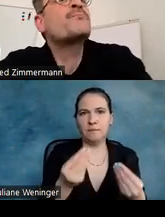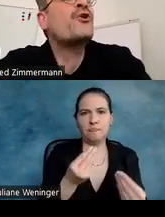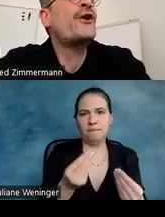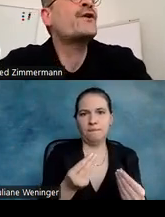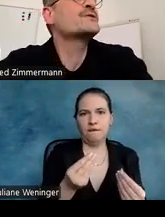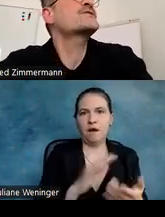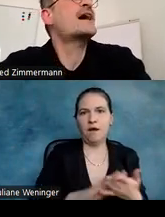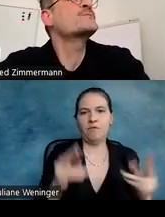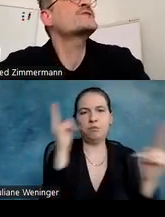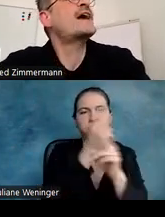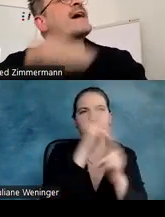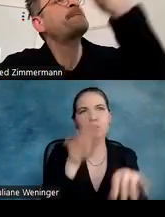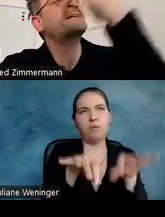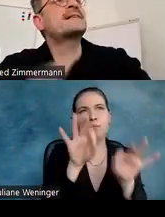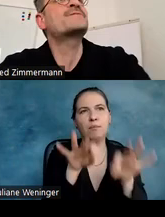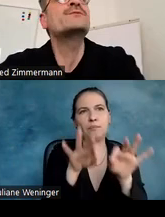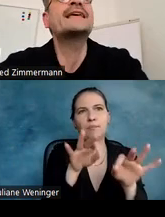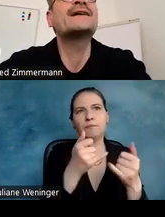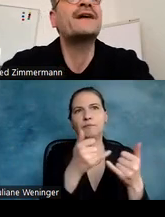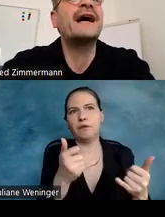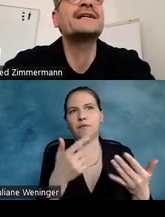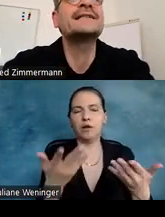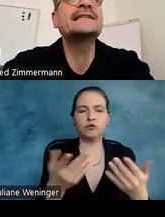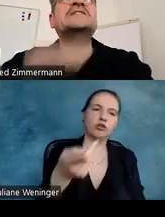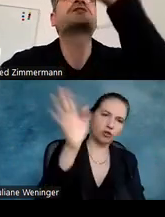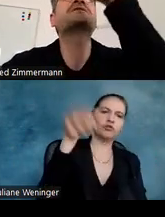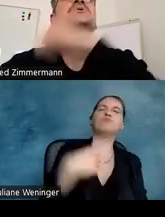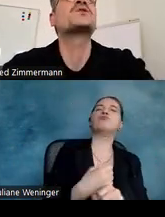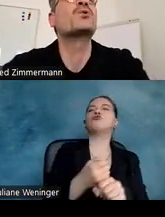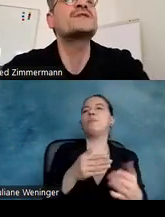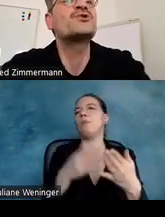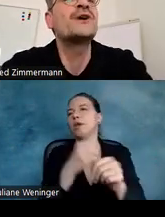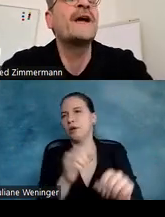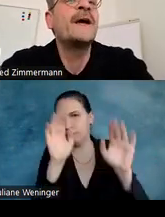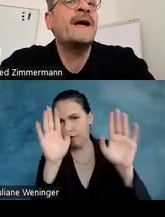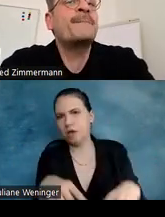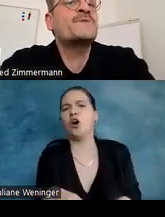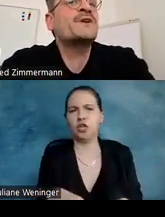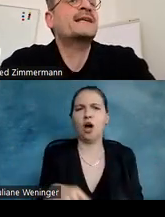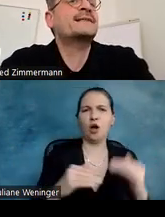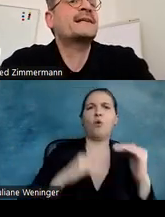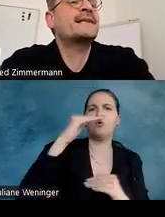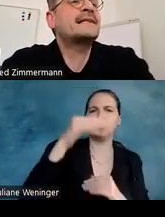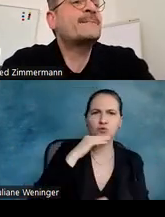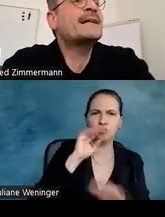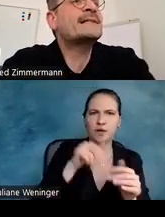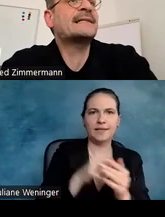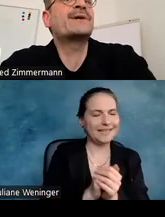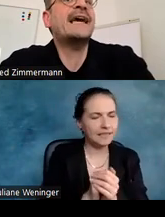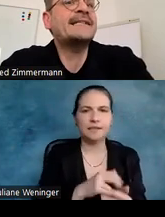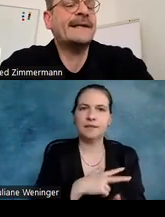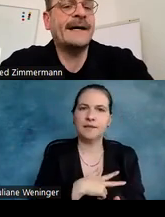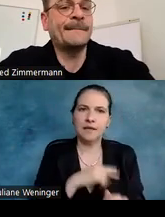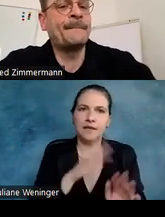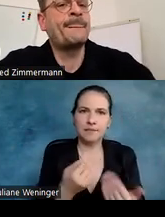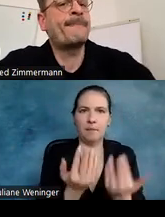bestimmen können, um zu sagen, das ist wohl barrierefrei und das nicht, Schriftgröße groß genug, sondern dass tatsächlich man das Ganze